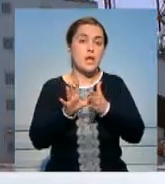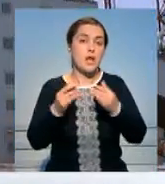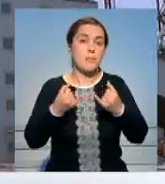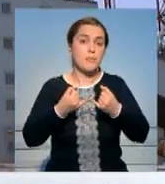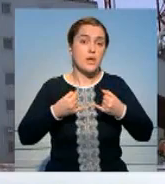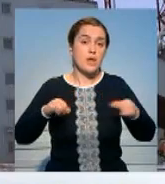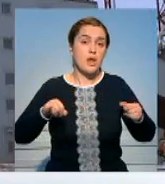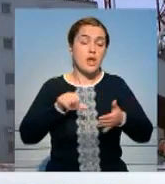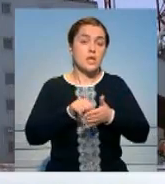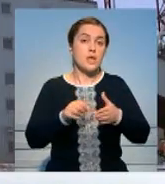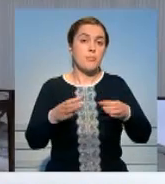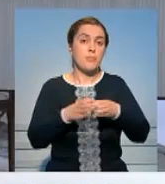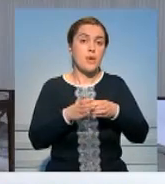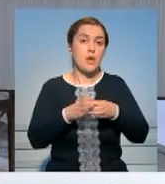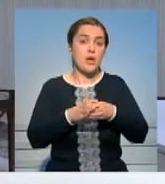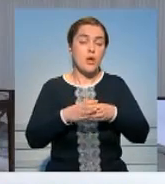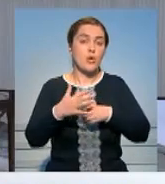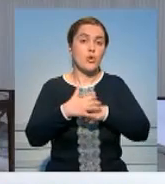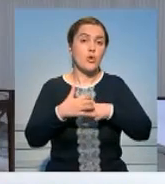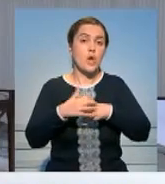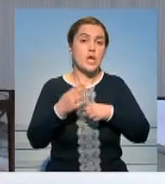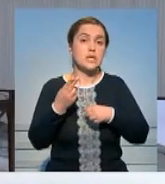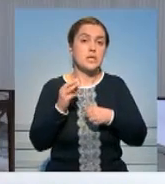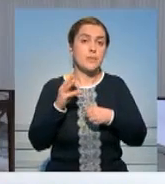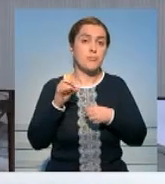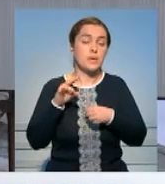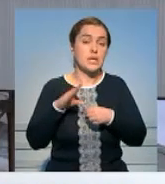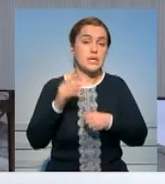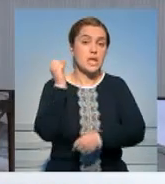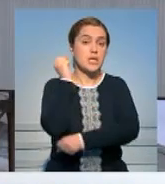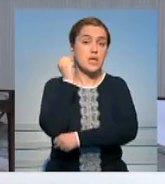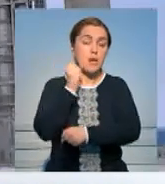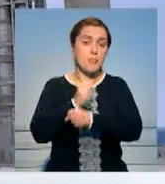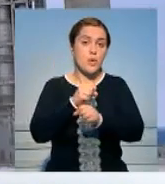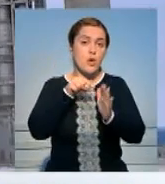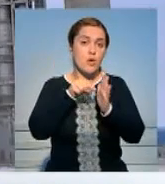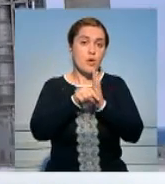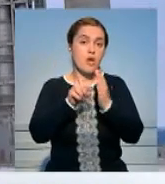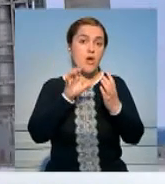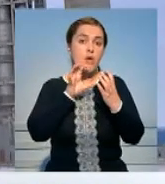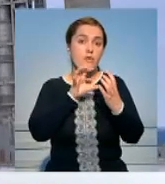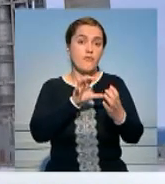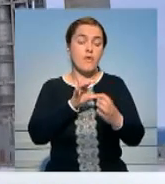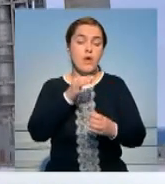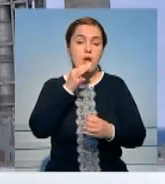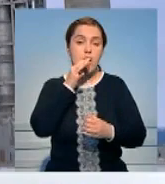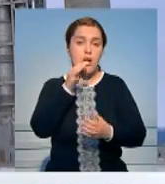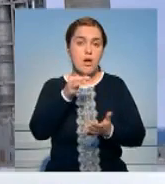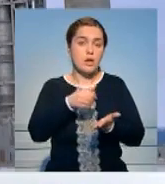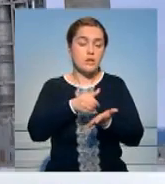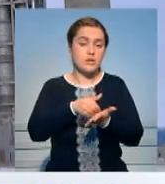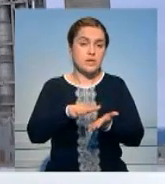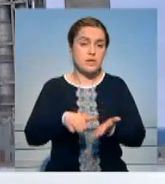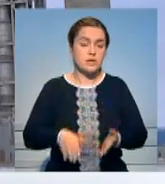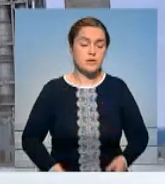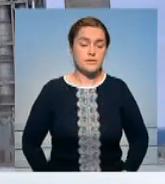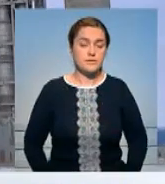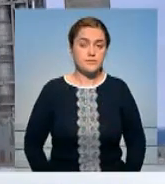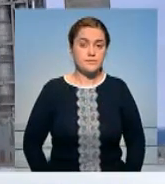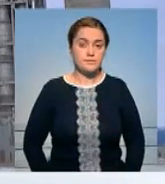электропроводки. Представители компании «Кокшет-Цемент», чьи рабочие находились в автобусе, комментировать произошедшее отказались.